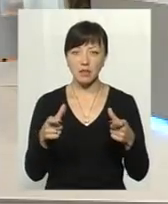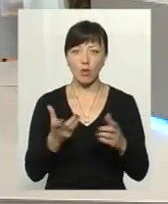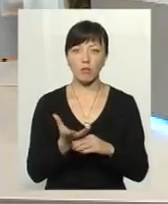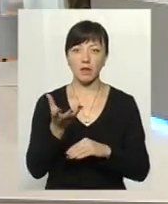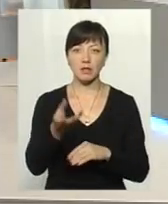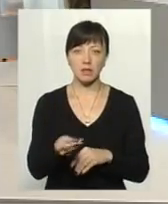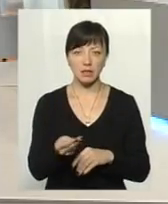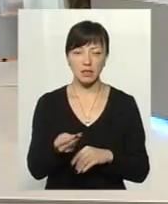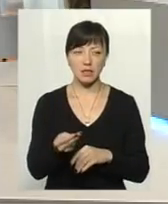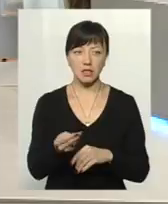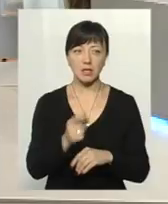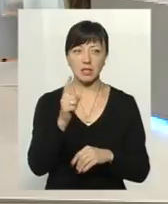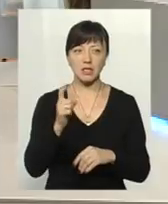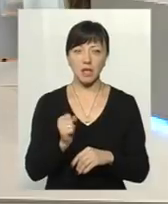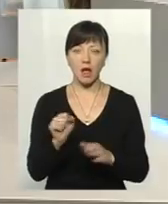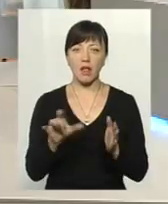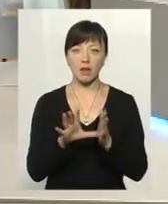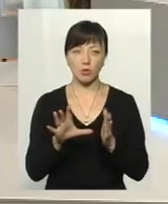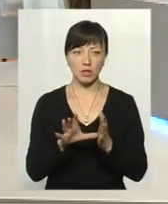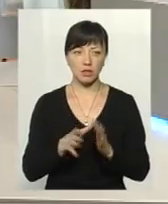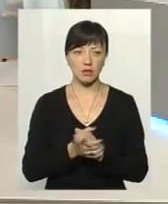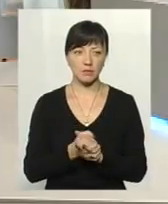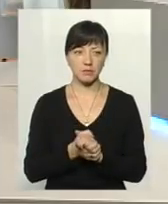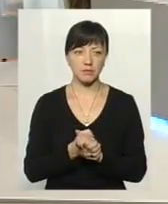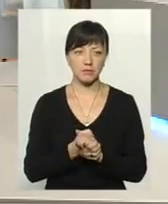оплатити за електроенергію?